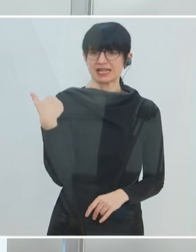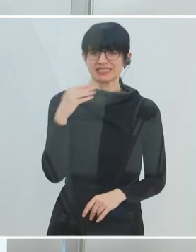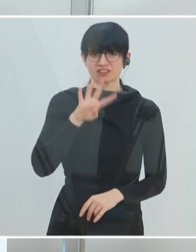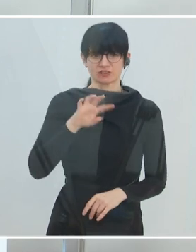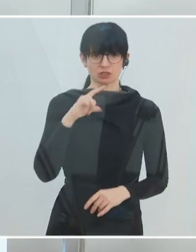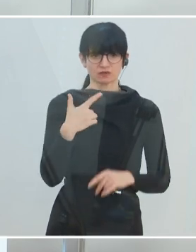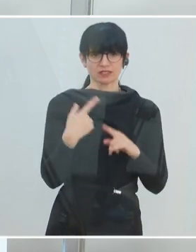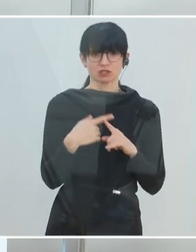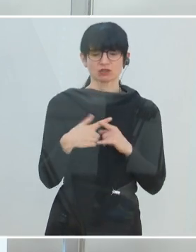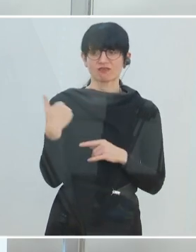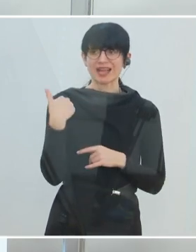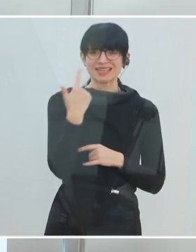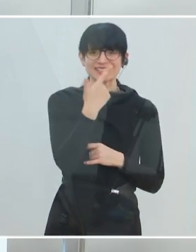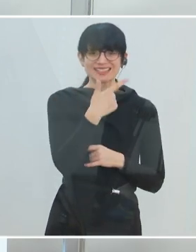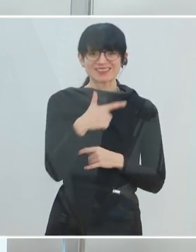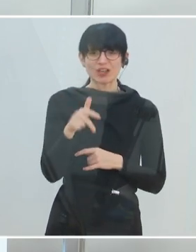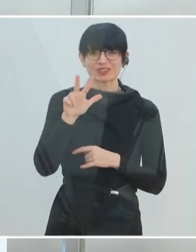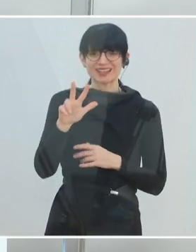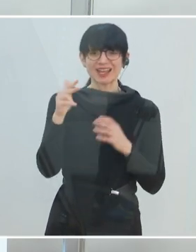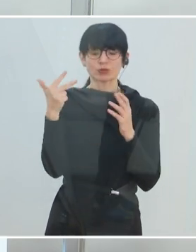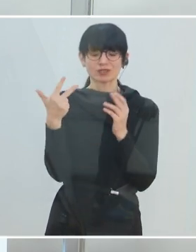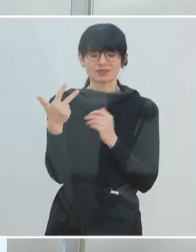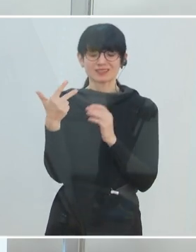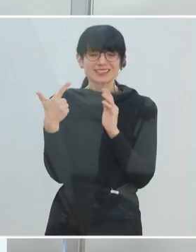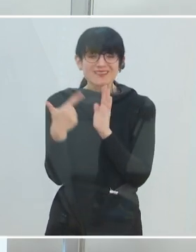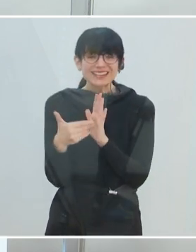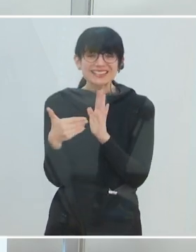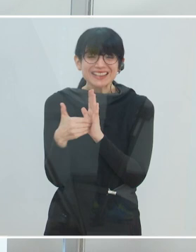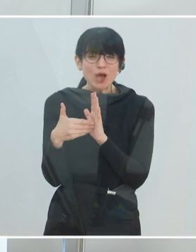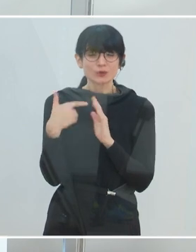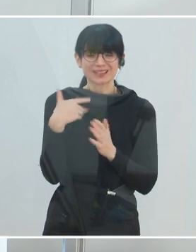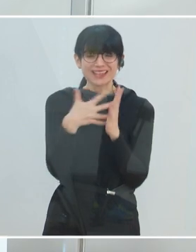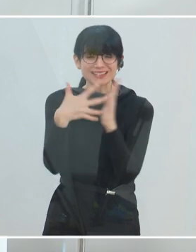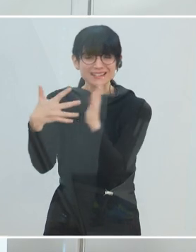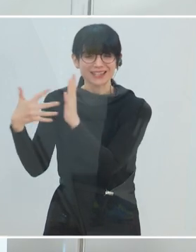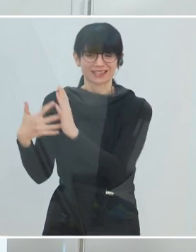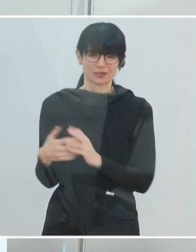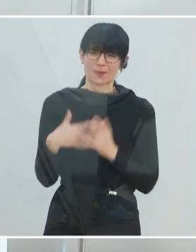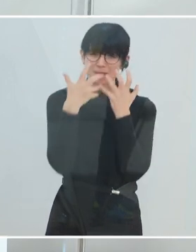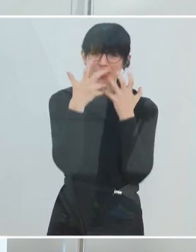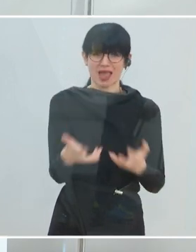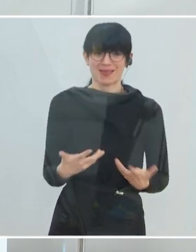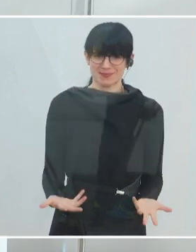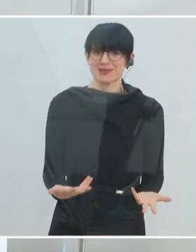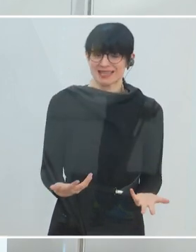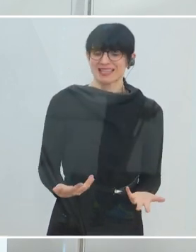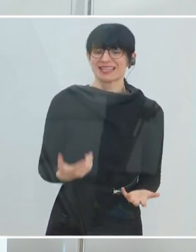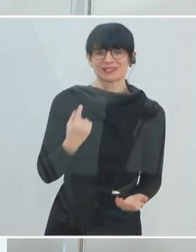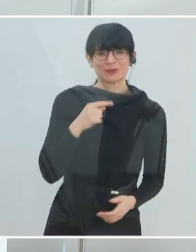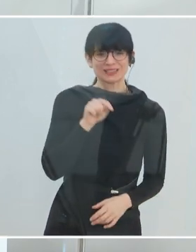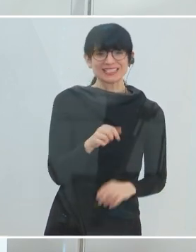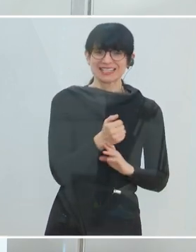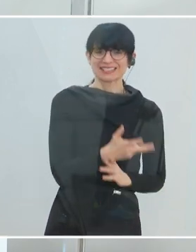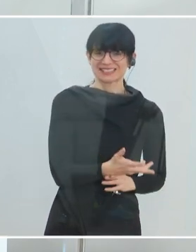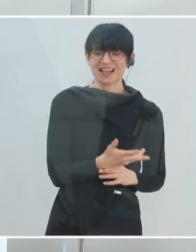bei 223.000 Testungen. Das ist ja ziemlich fantastisch und eine Zahl, die